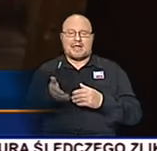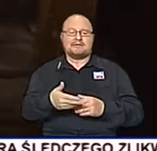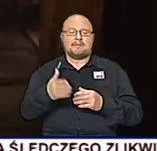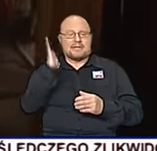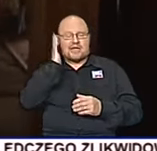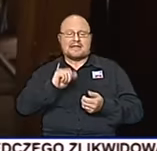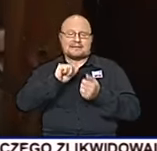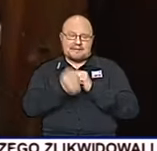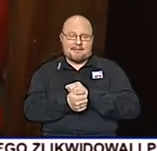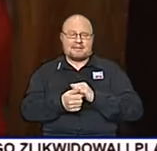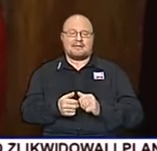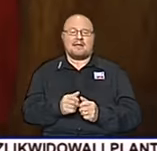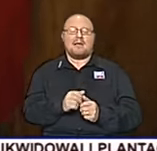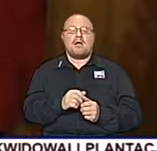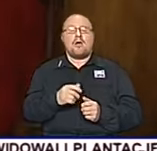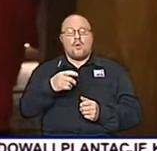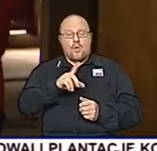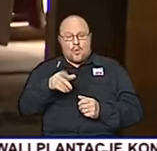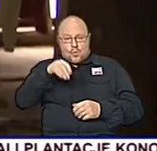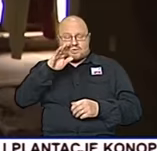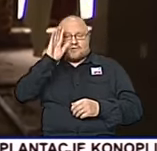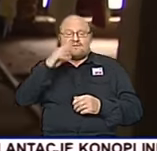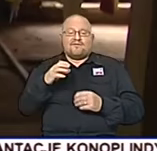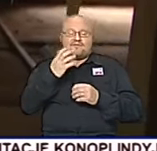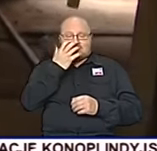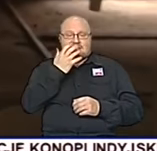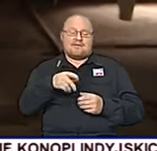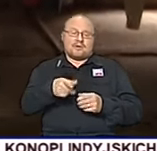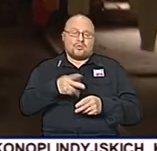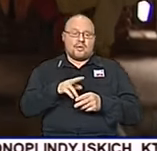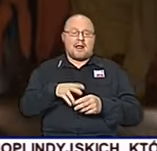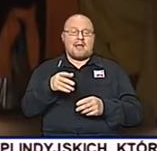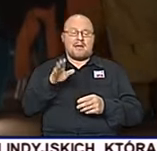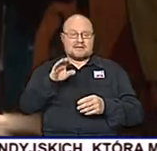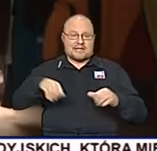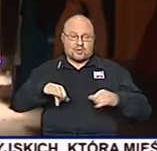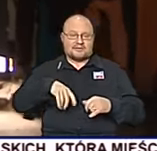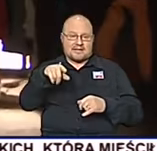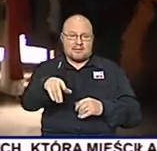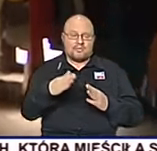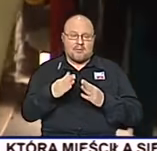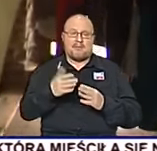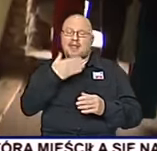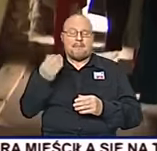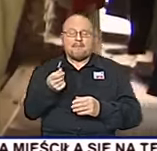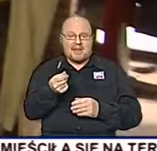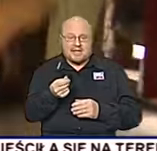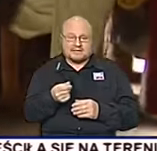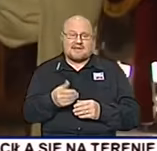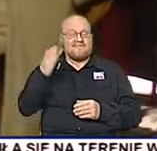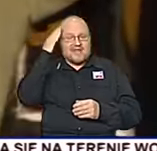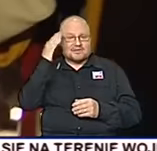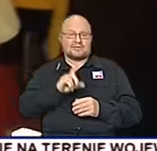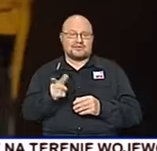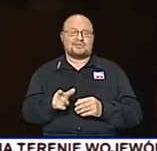Administracja zasobów komunalnych Łódź Widzew, która zarządza kamienicą, nie ma teraz środków na remont. Wiedząc, że budynek był przeznaczony do rozbiórki,